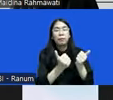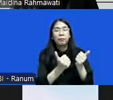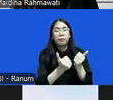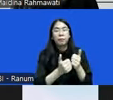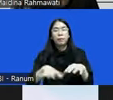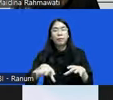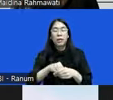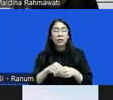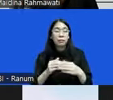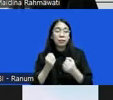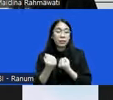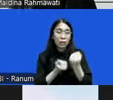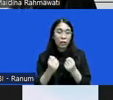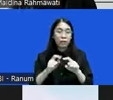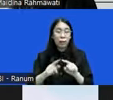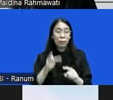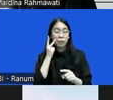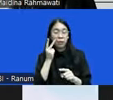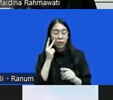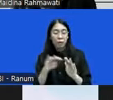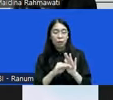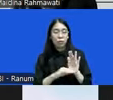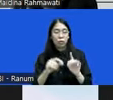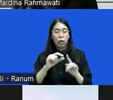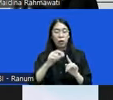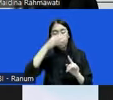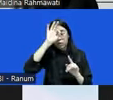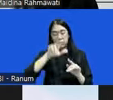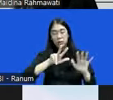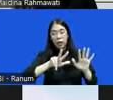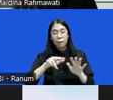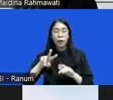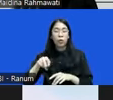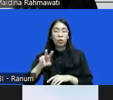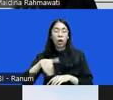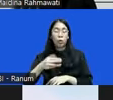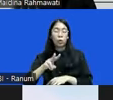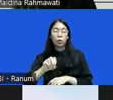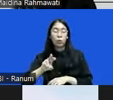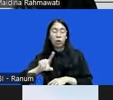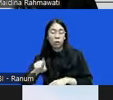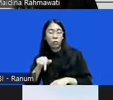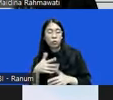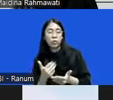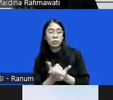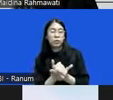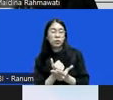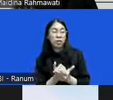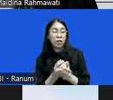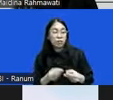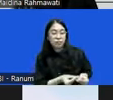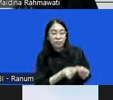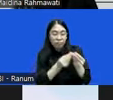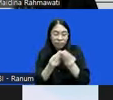tapi kalau kita lihat di perpolapan 2021 secara formil perpolapan itu hanya menyerahkan